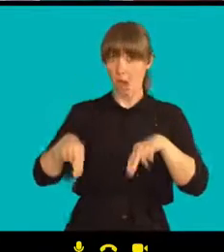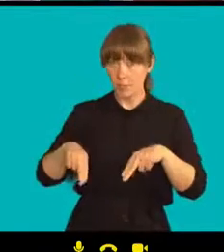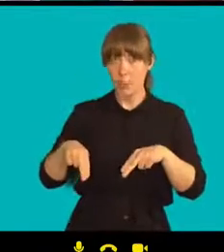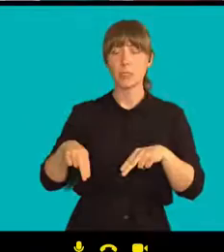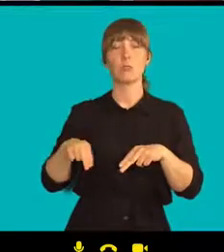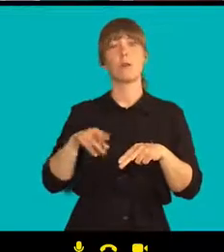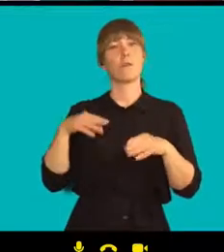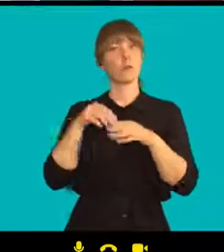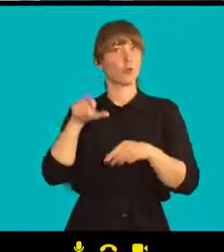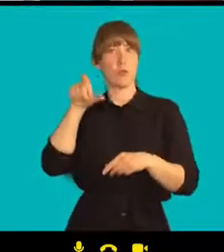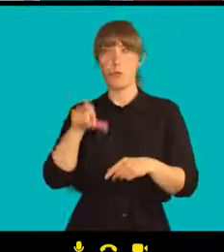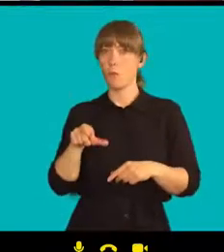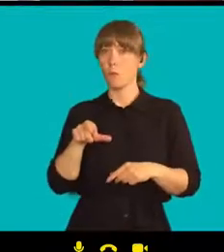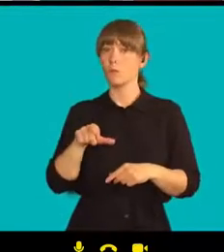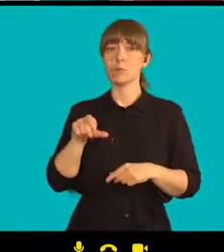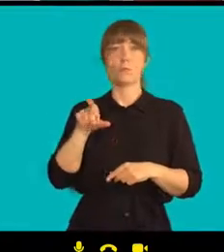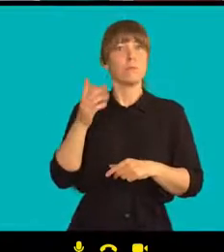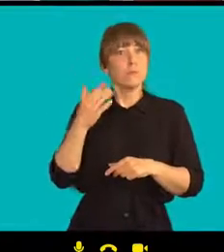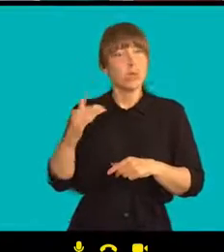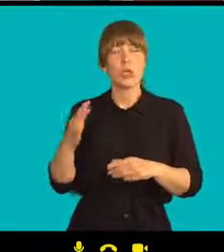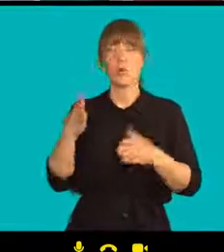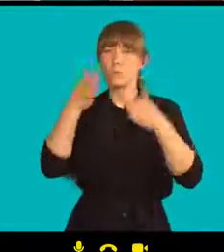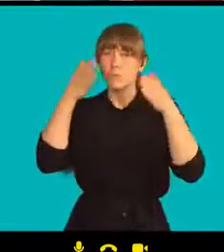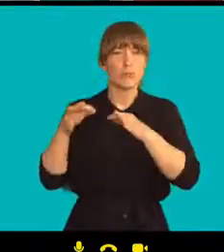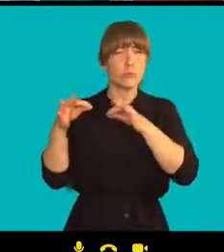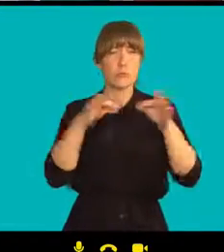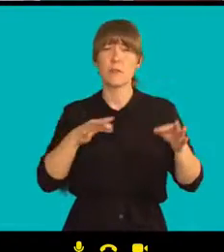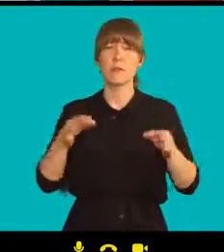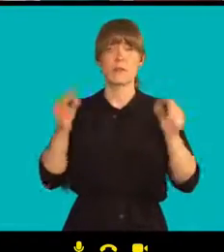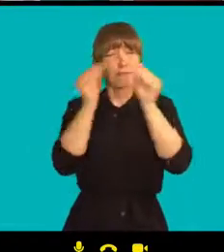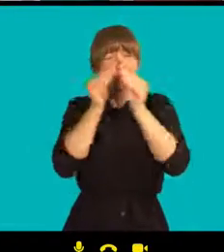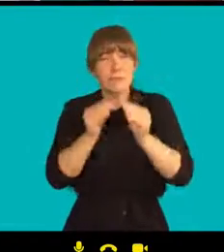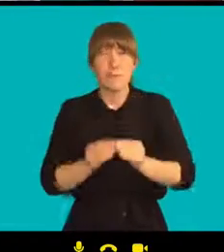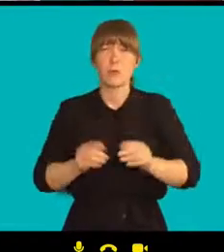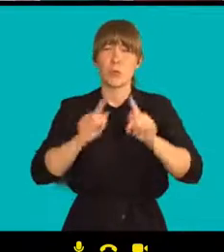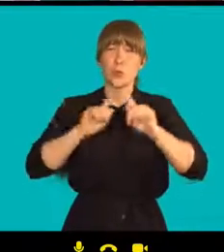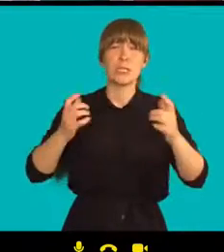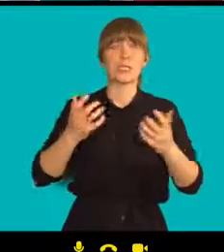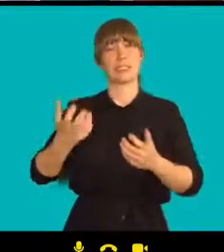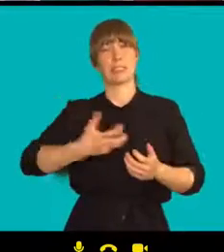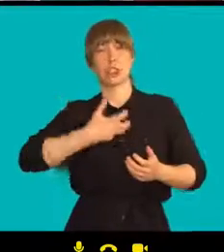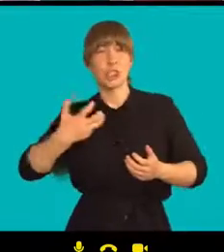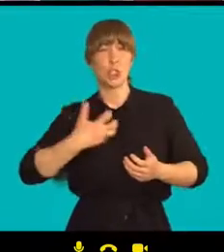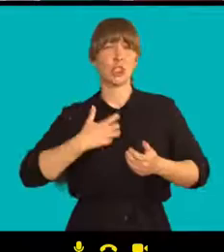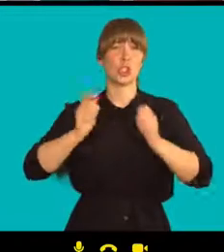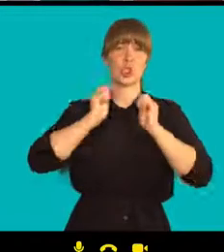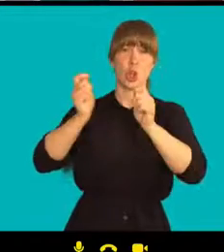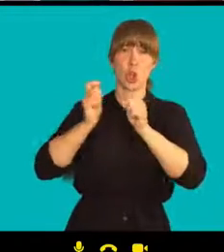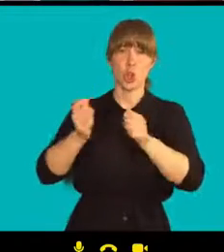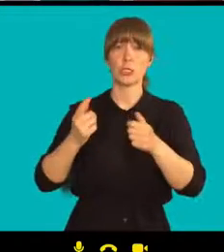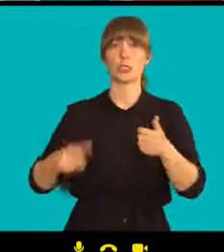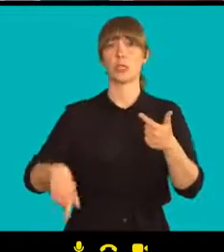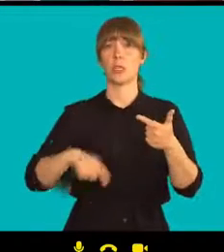Zpracoval spoustu jednotlivých stížností, na výbor pro lidská práva a Tatiana mu